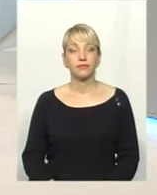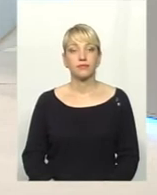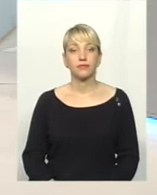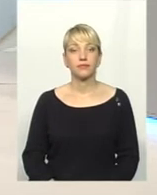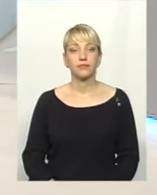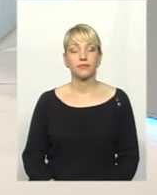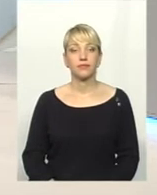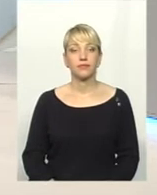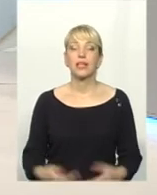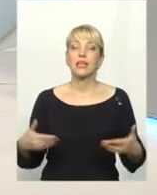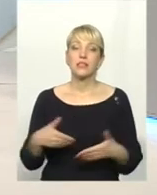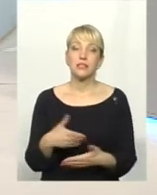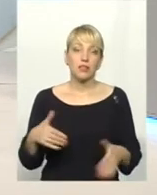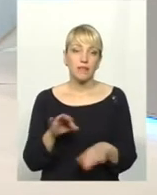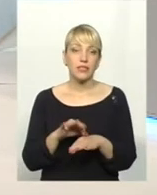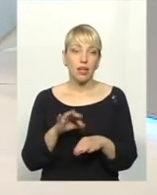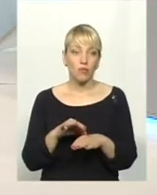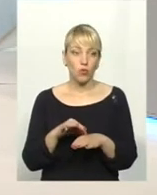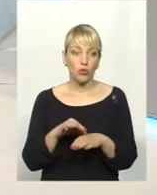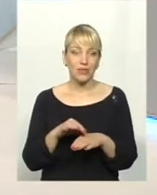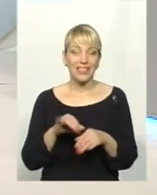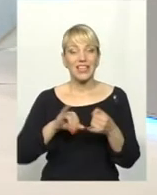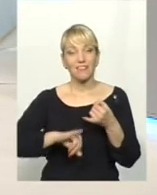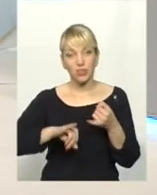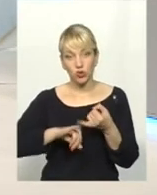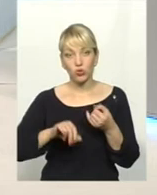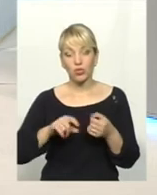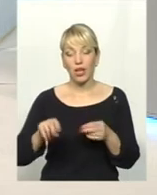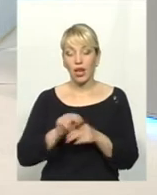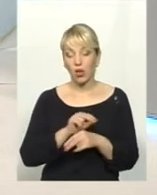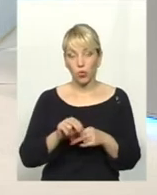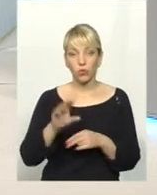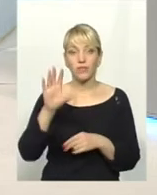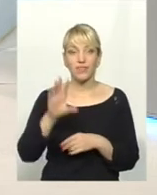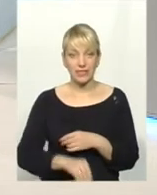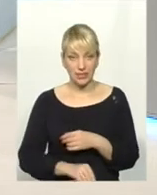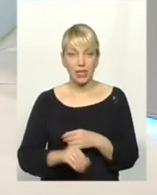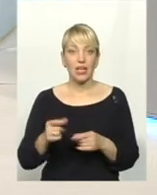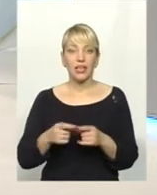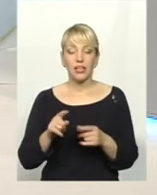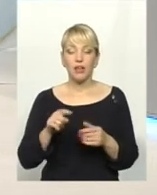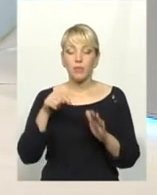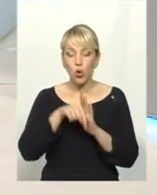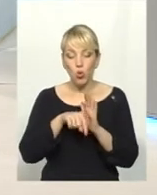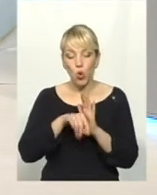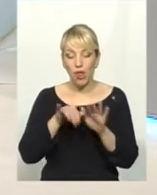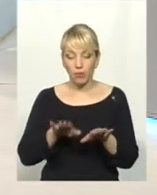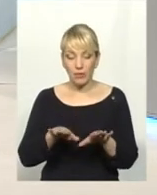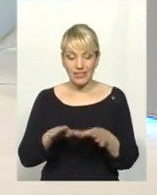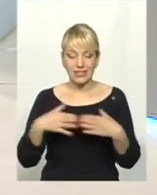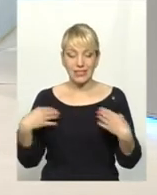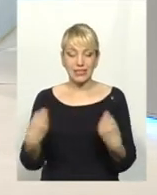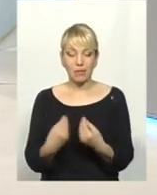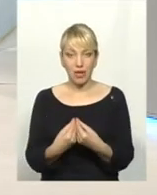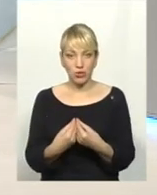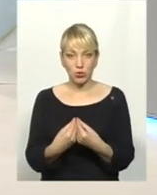Статеві захворювання з інфекційні лікують всі. І роль, і місце сімейної медицини, і